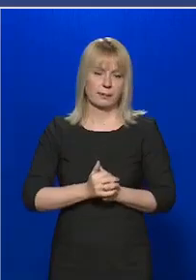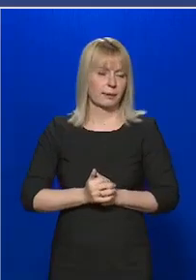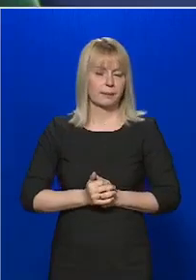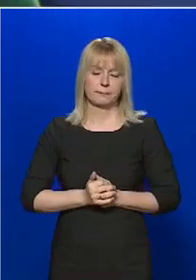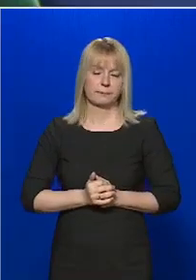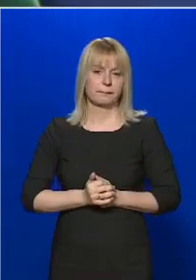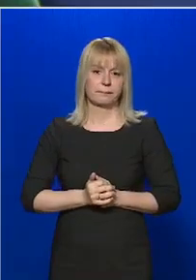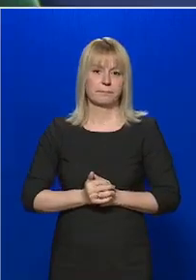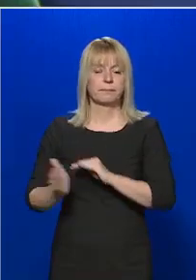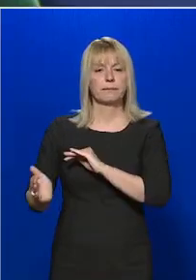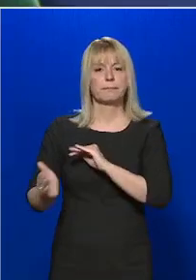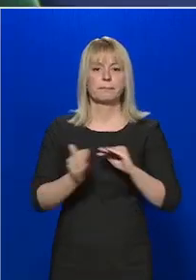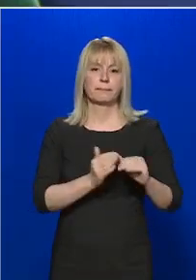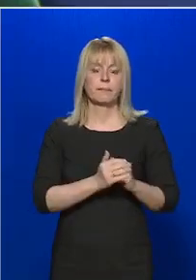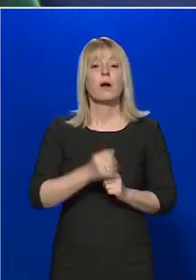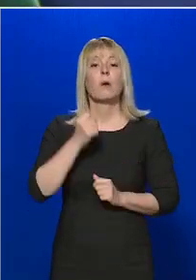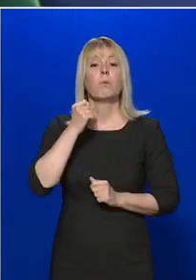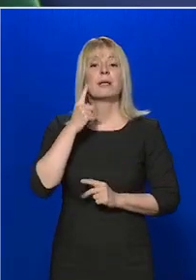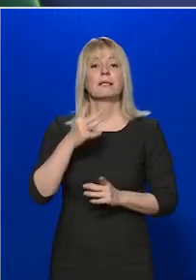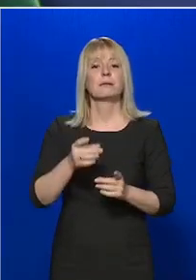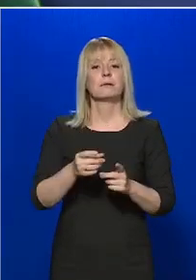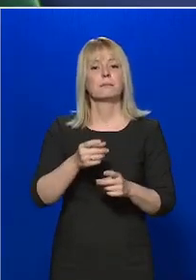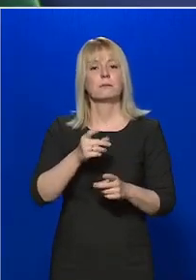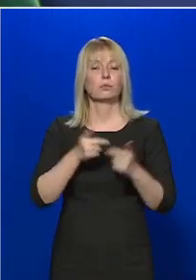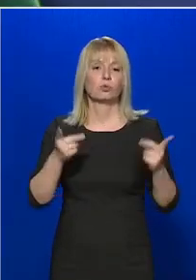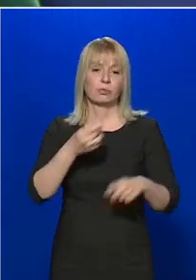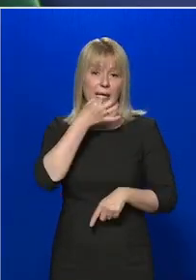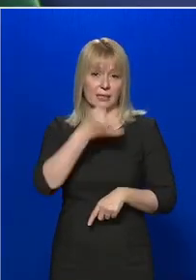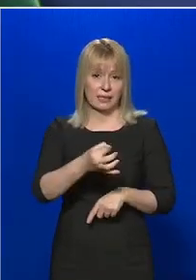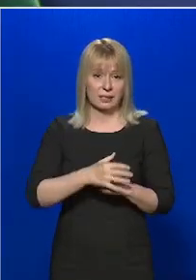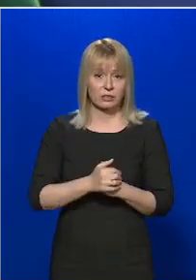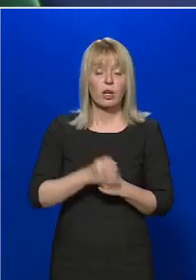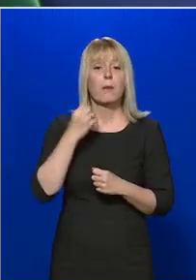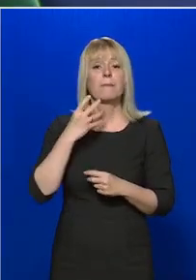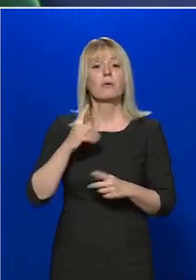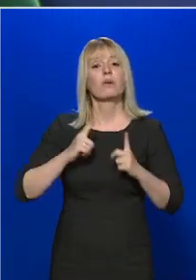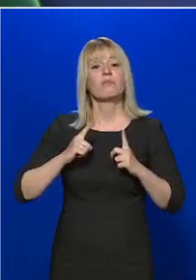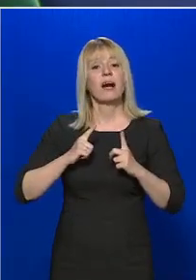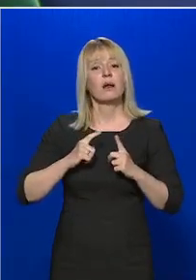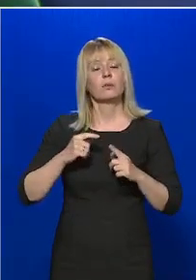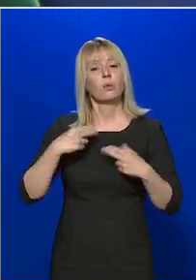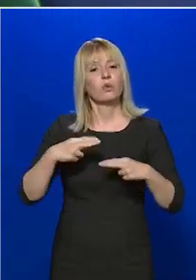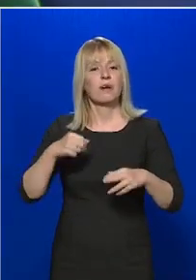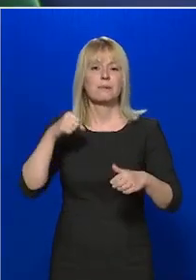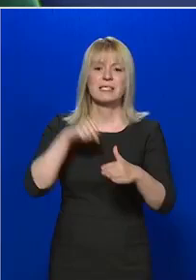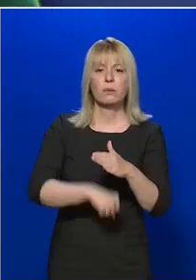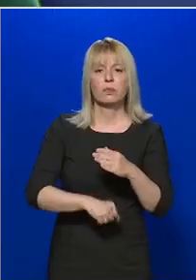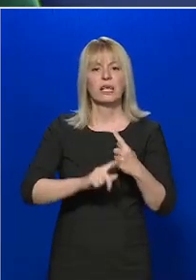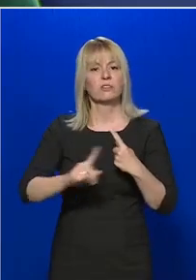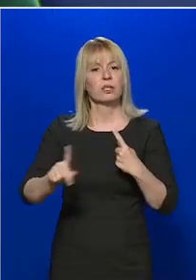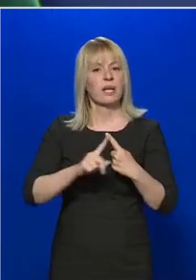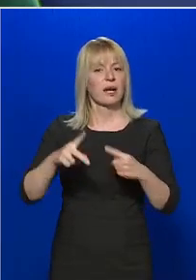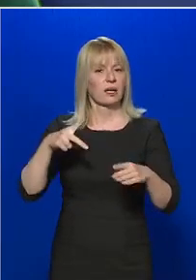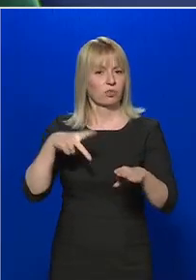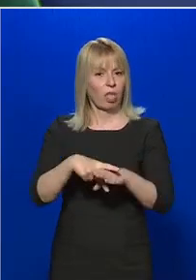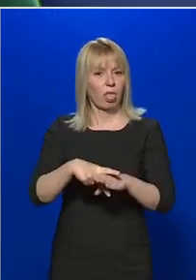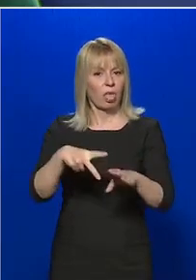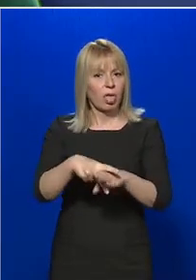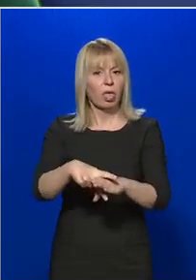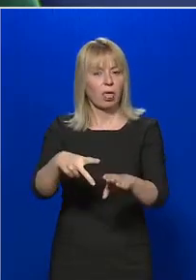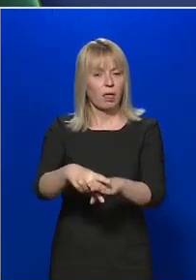A blik kérdése, mikor várható a kiárási korlátozások további szigorítása, tehát további korlátozások?